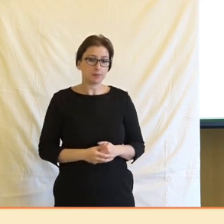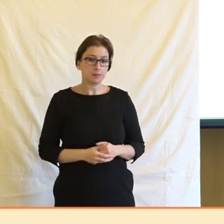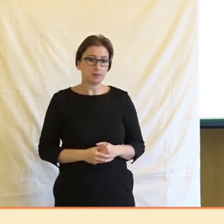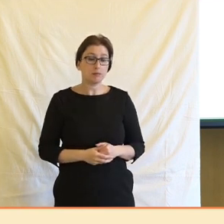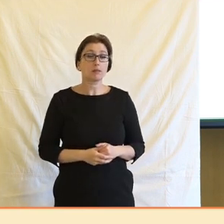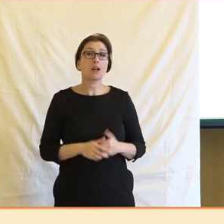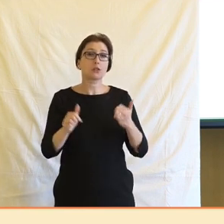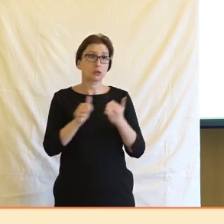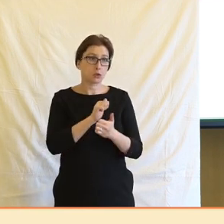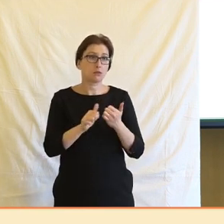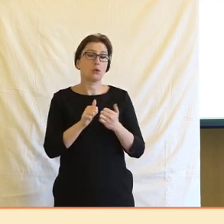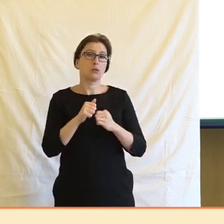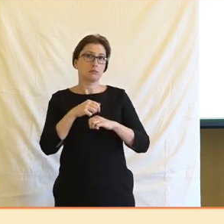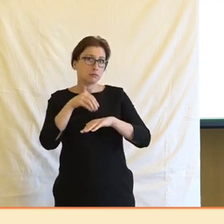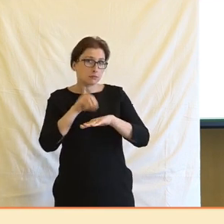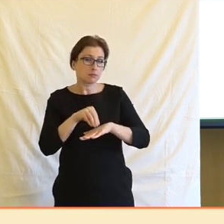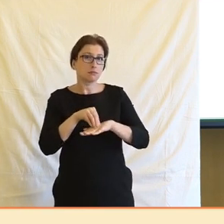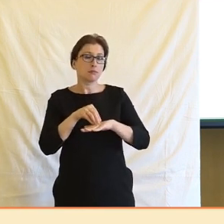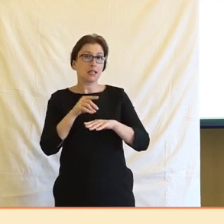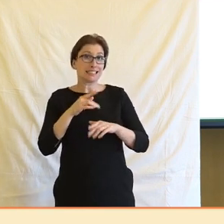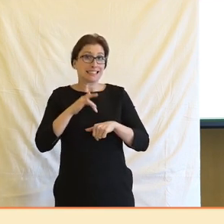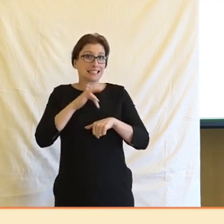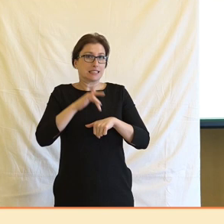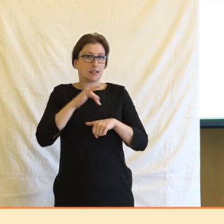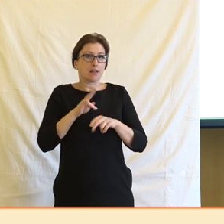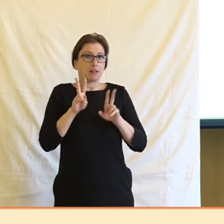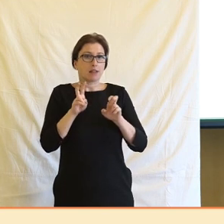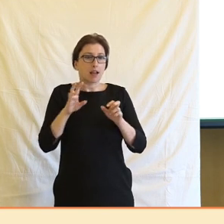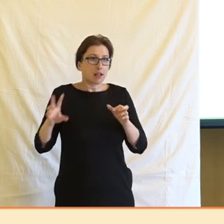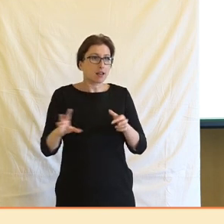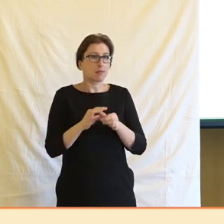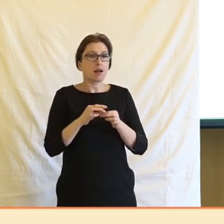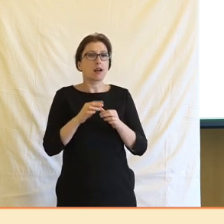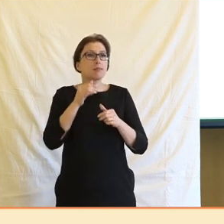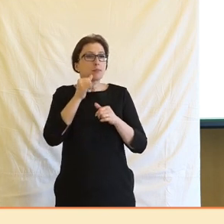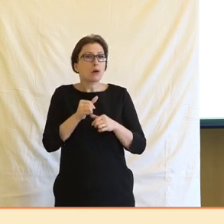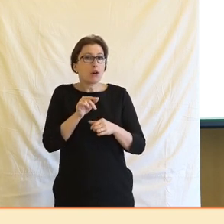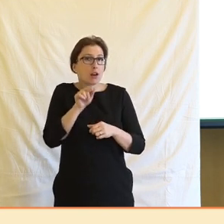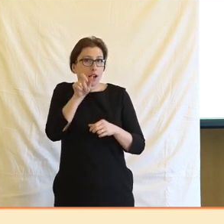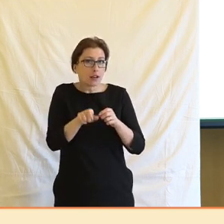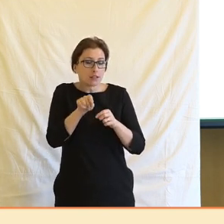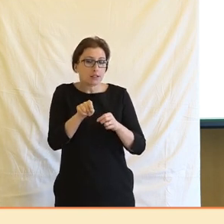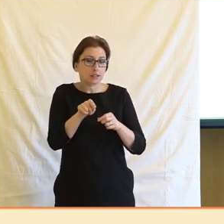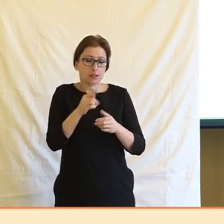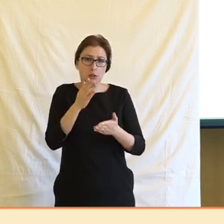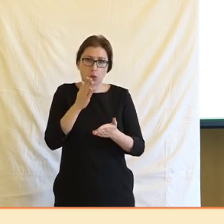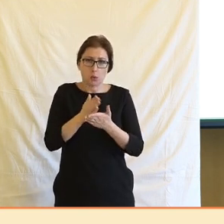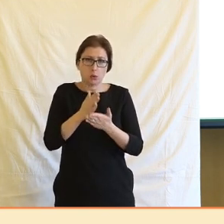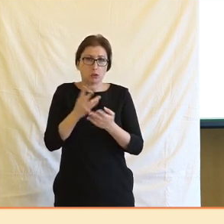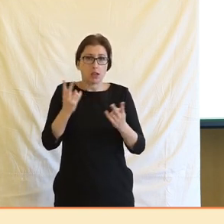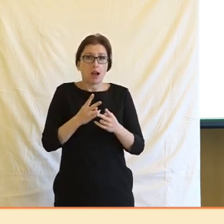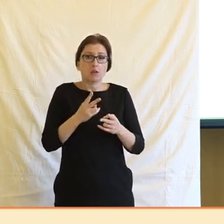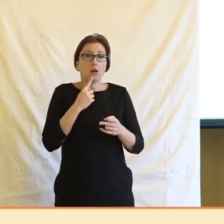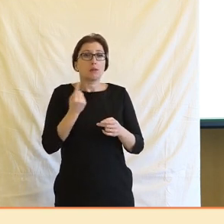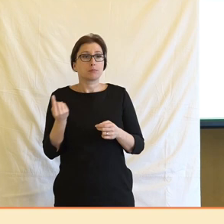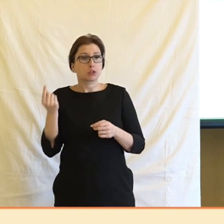znovu z toho vystupuje vlastně to velmi citlivé vnímání vlastně té profese jako něčeho, co prostě není s proměnutím